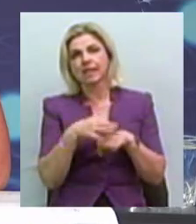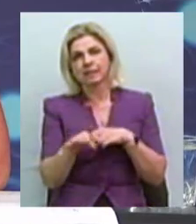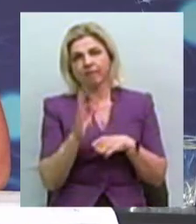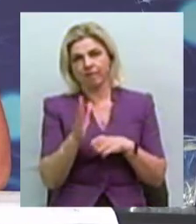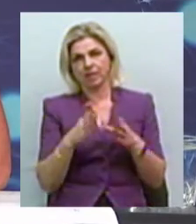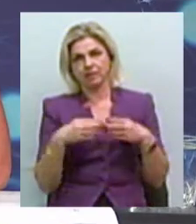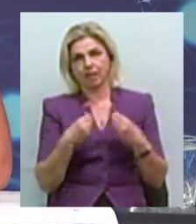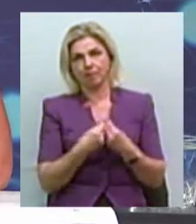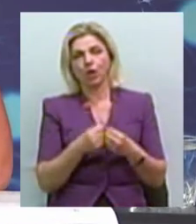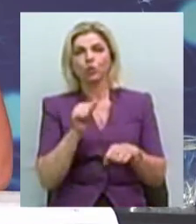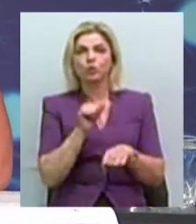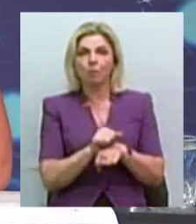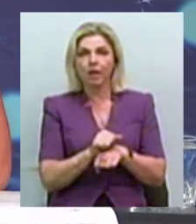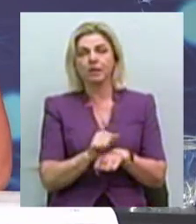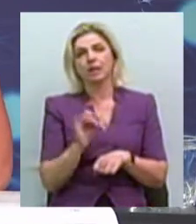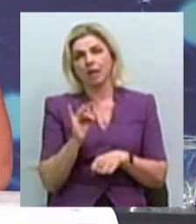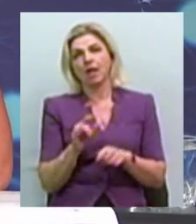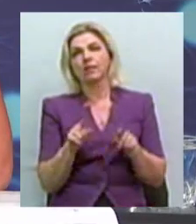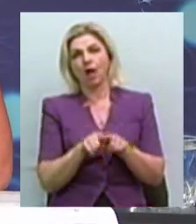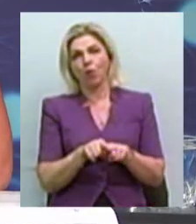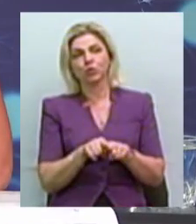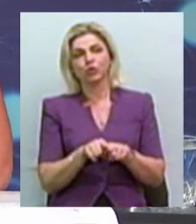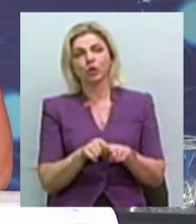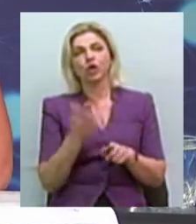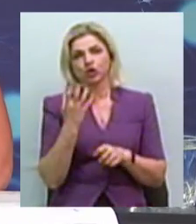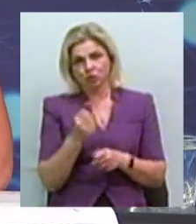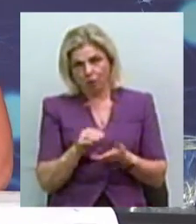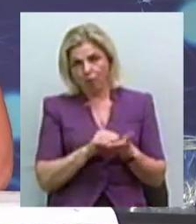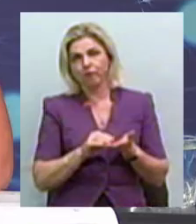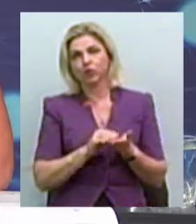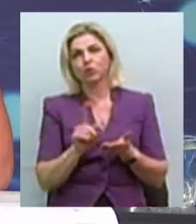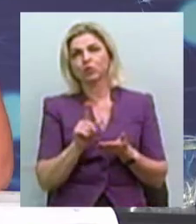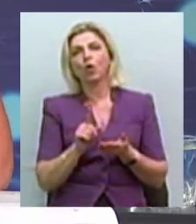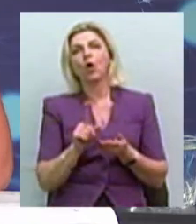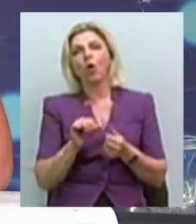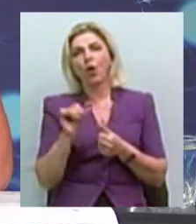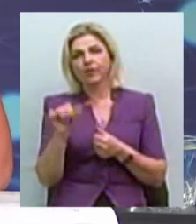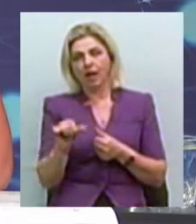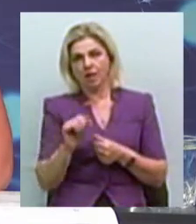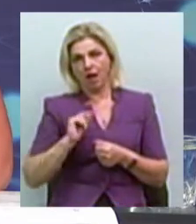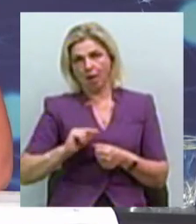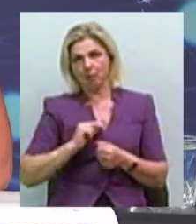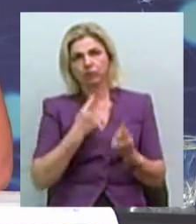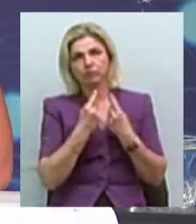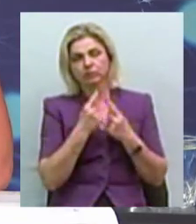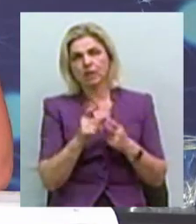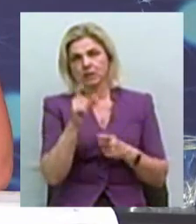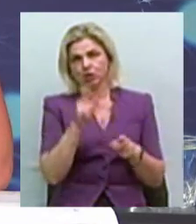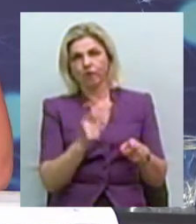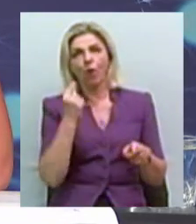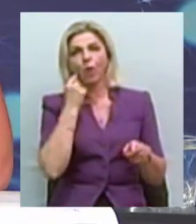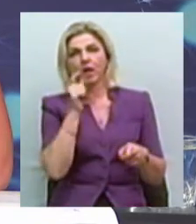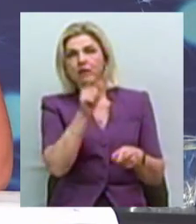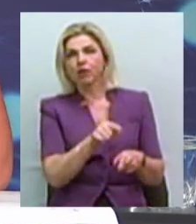зупинення його. І також, ще раз наголошую, що окрема робота проводиться з кривдником. Тобто, є мова про те, що,